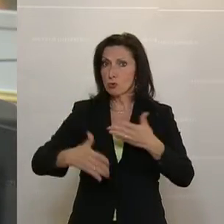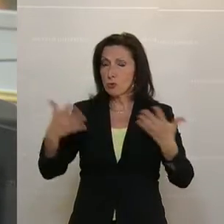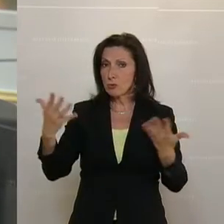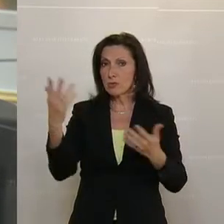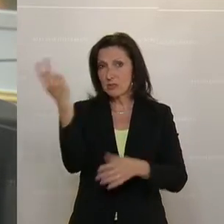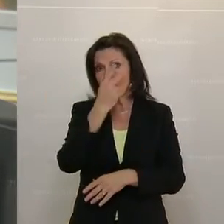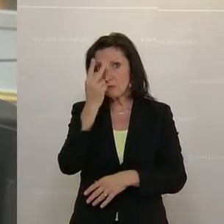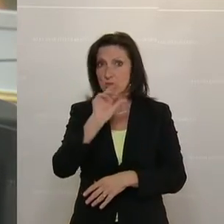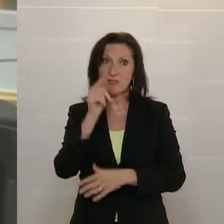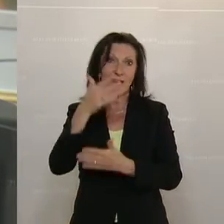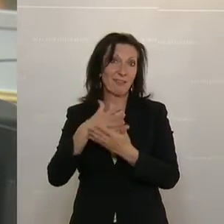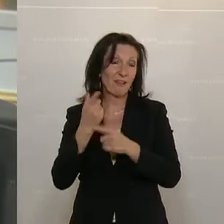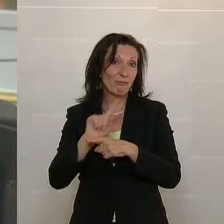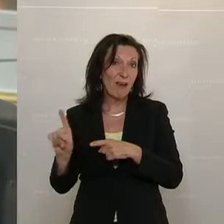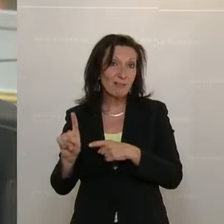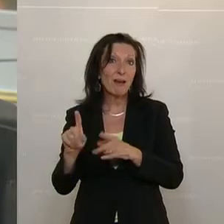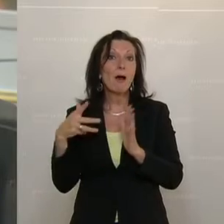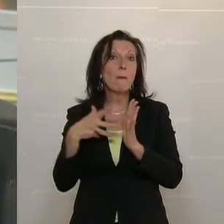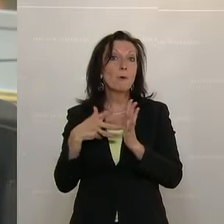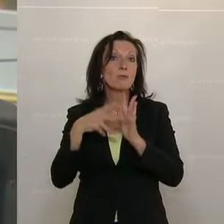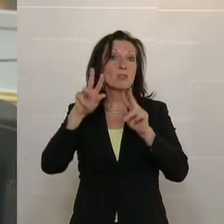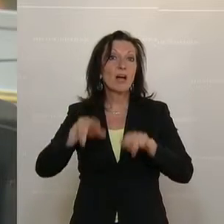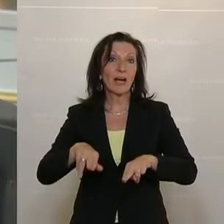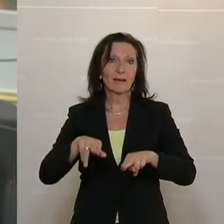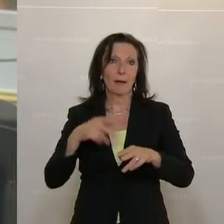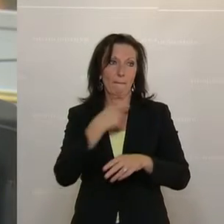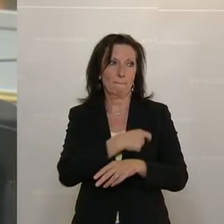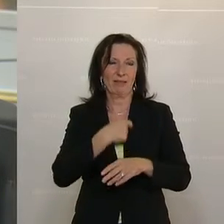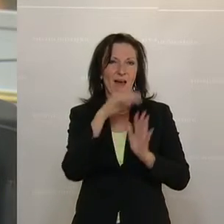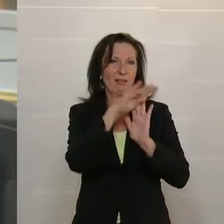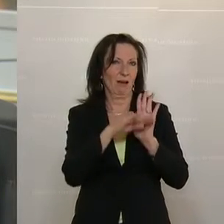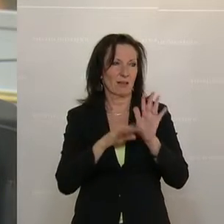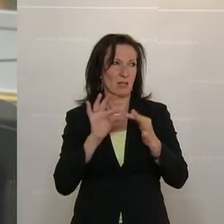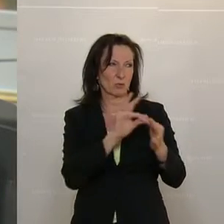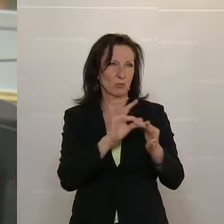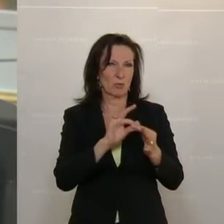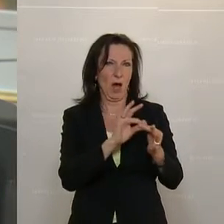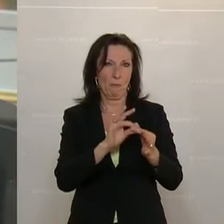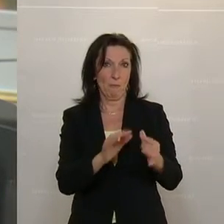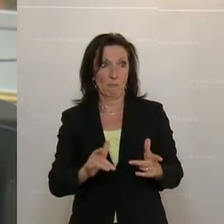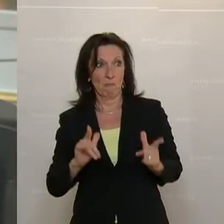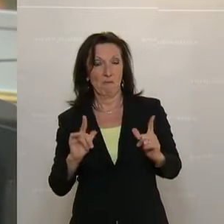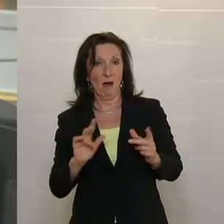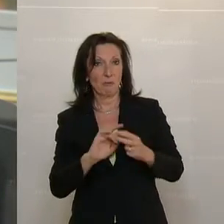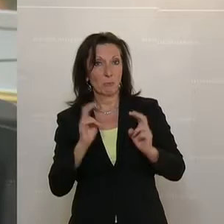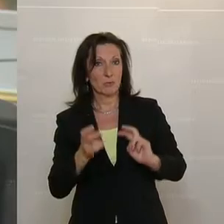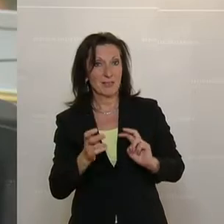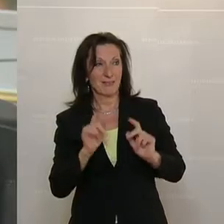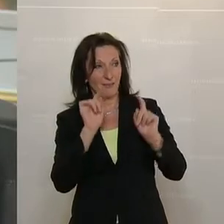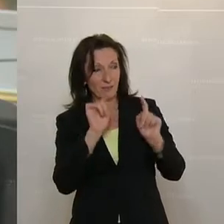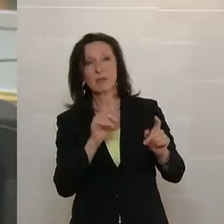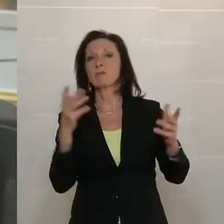fehlt der zweite Teil, das sind die Prüfungsrechte nach dem Parteiengesetz. Da warten wir noch auf die Umsetzung. Und in